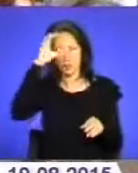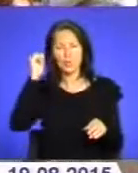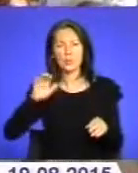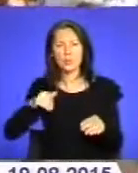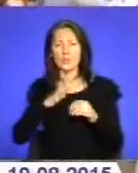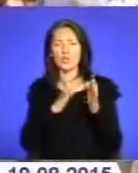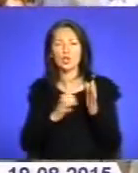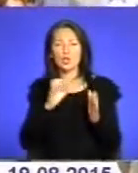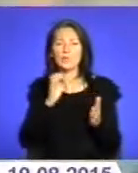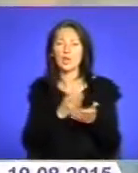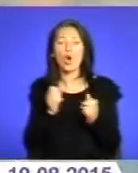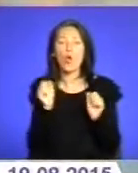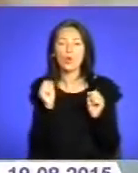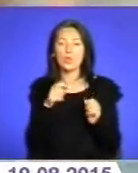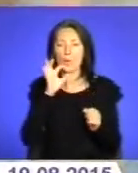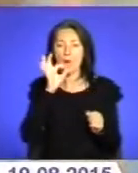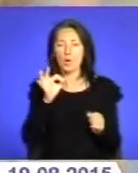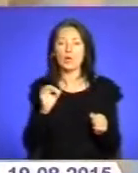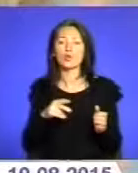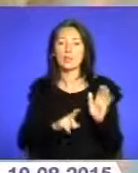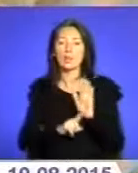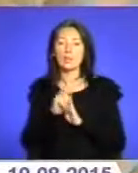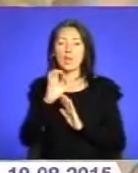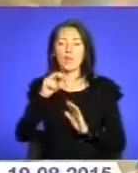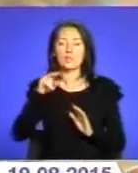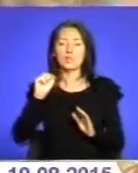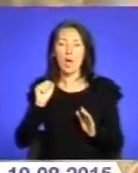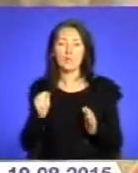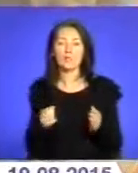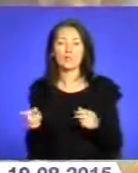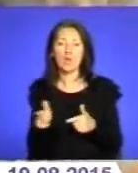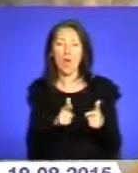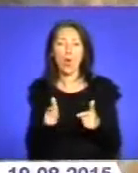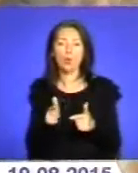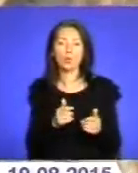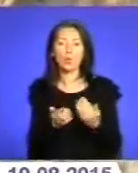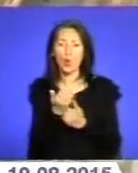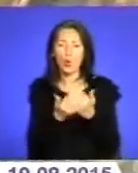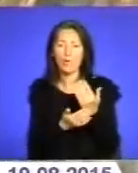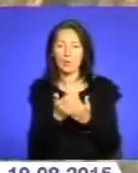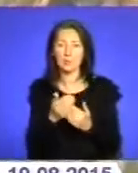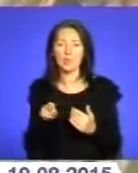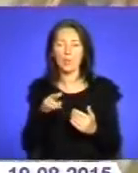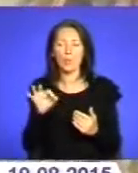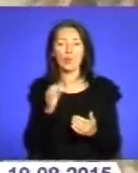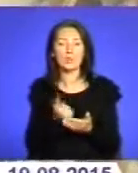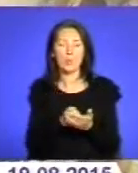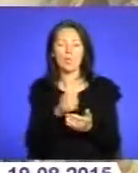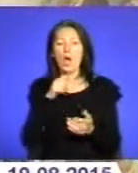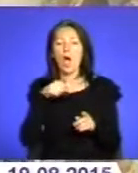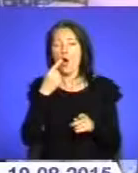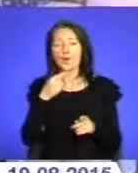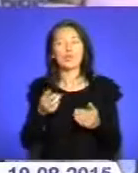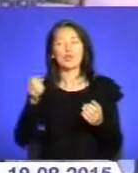тому й кажуть, прийшов Спас, готуй рукавиці про запас. А також цей день передбачали погоду. Якщо на Спаса сонячно, значить такої